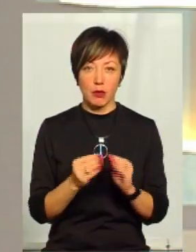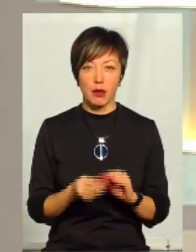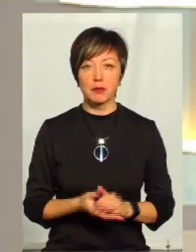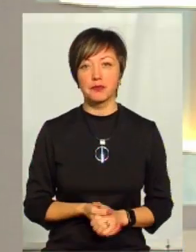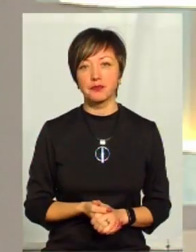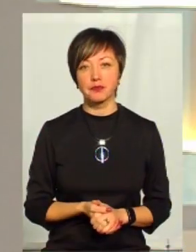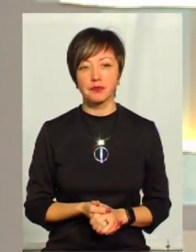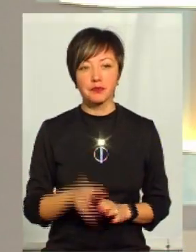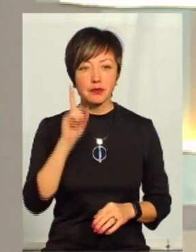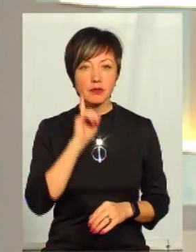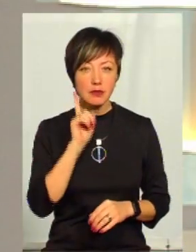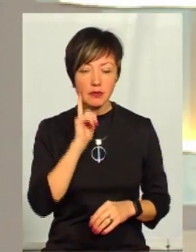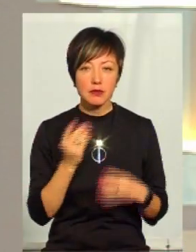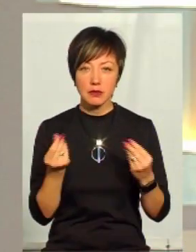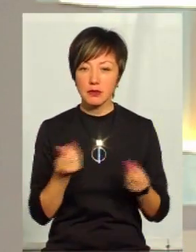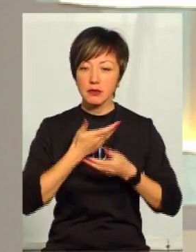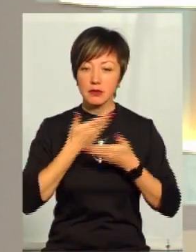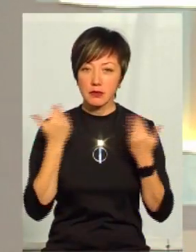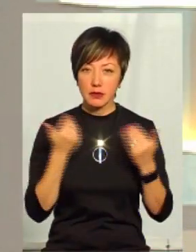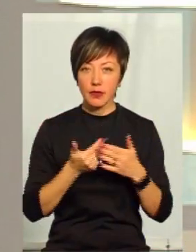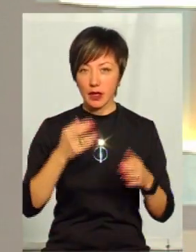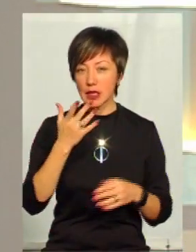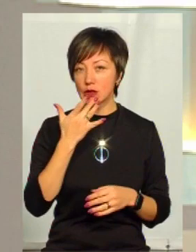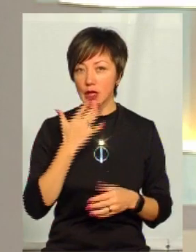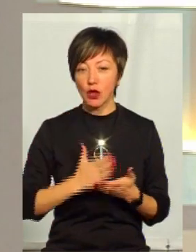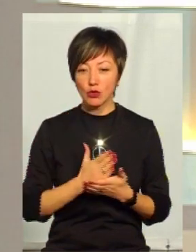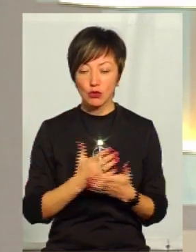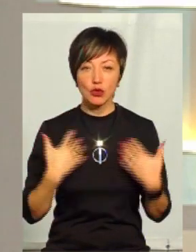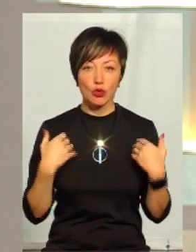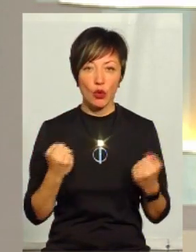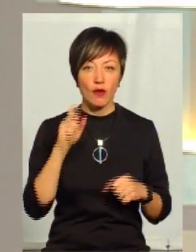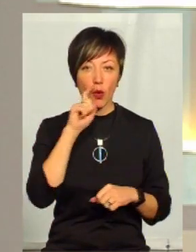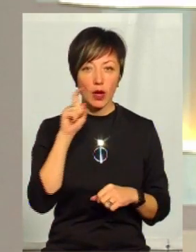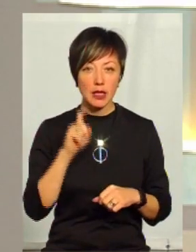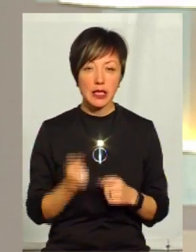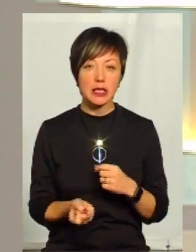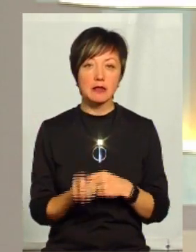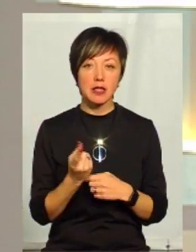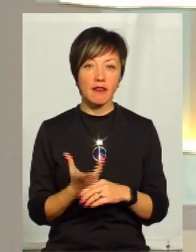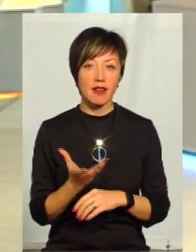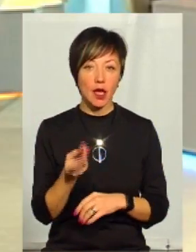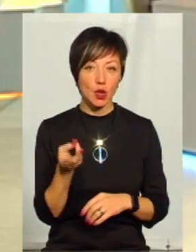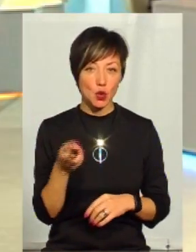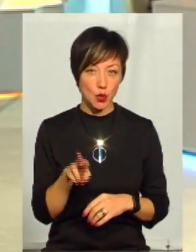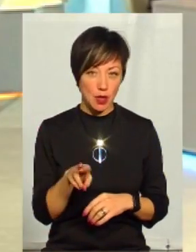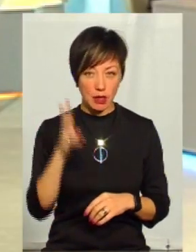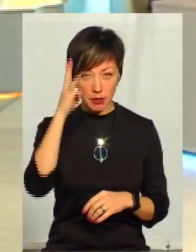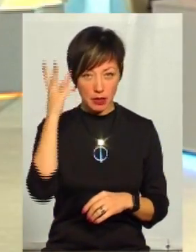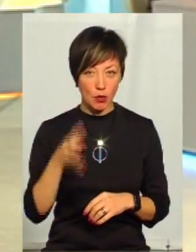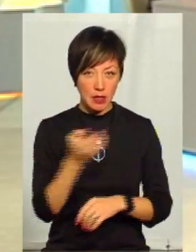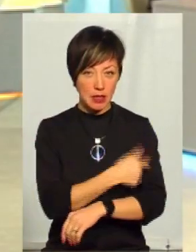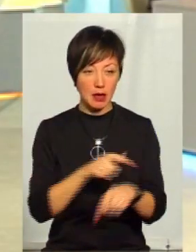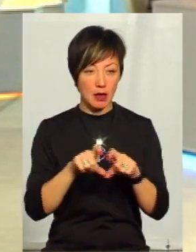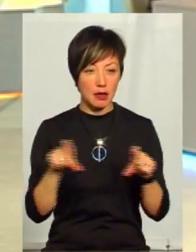Поки немає коштів від Національної служби здоров'я України. Звідки фінансується Хмельницька